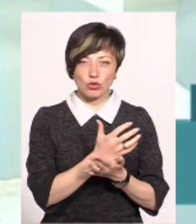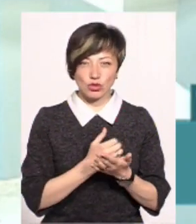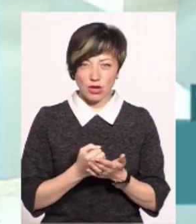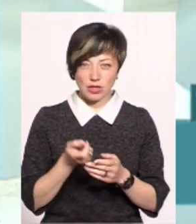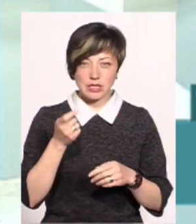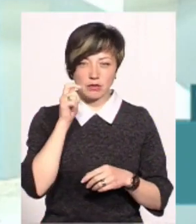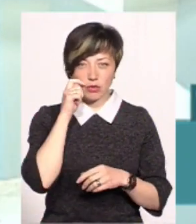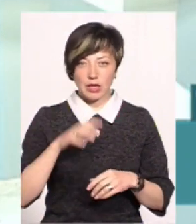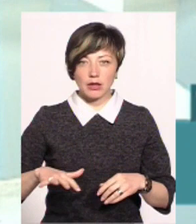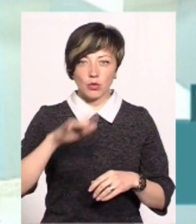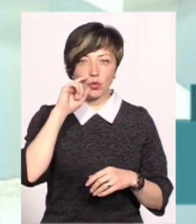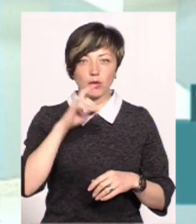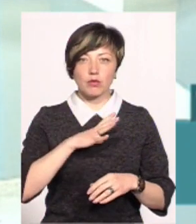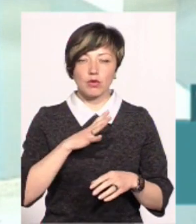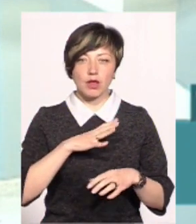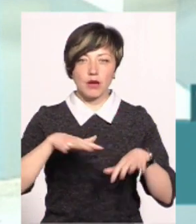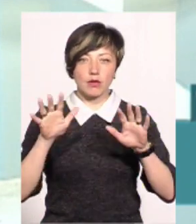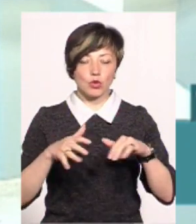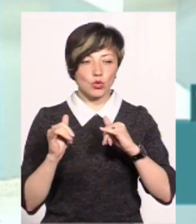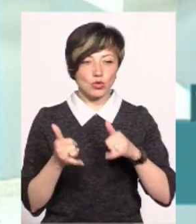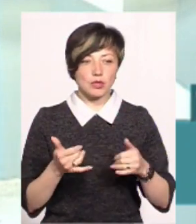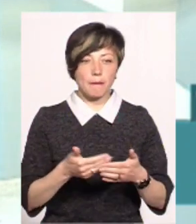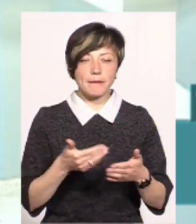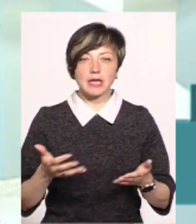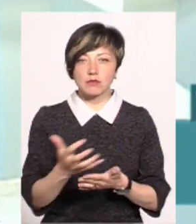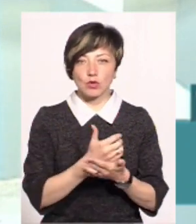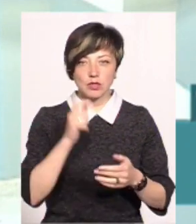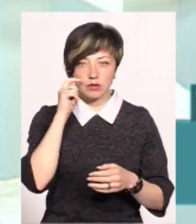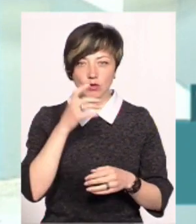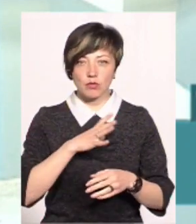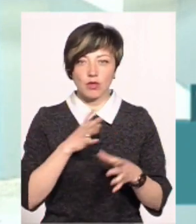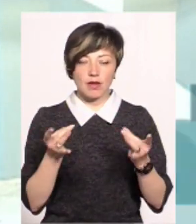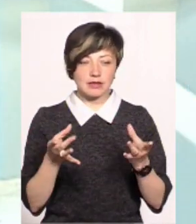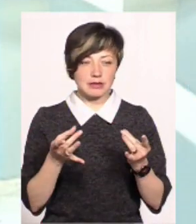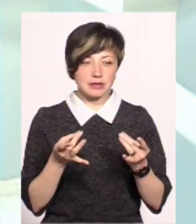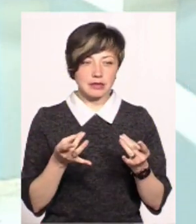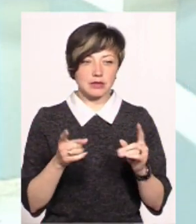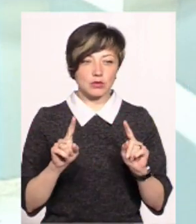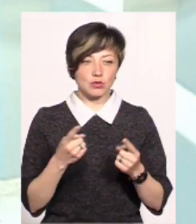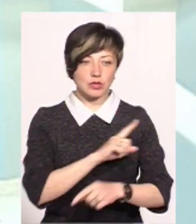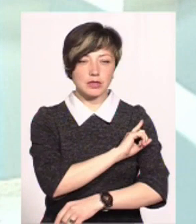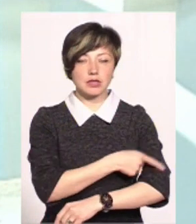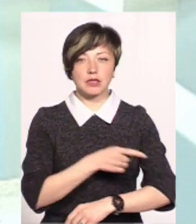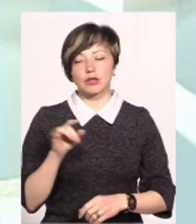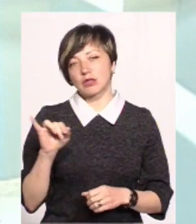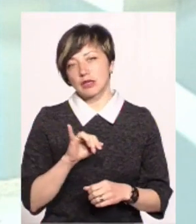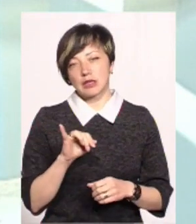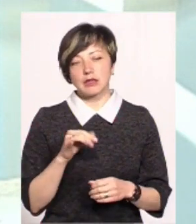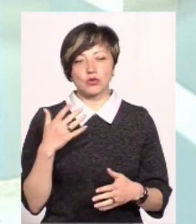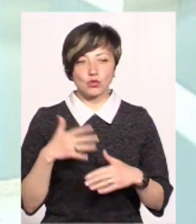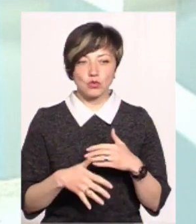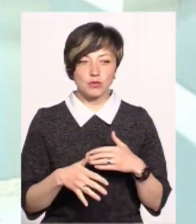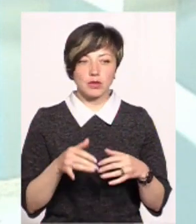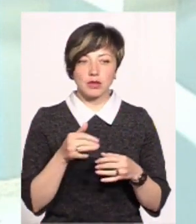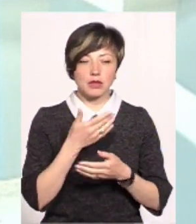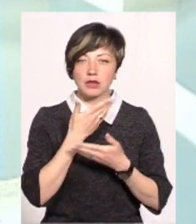по території України там були проливні дожді перед збором цибулі, вона була з надмірною вологістю, і, ну, якби там, понятно,